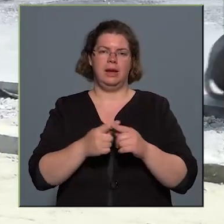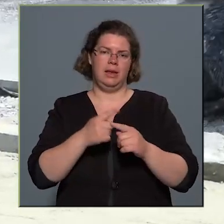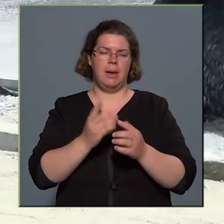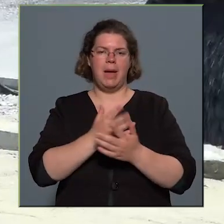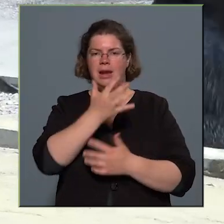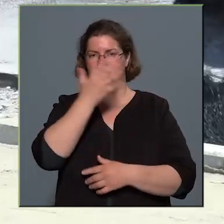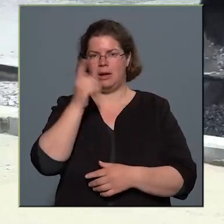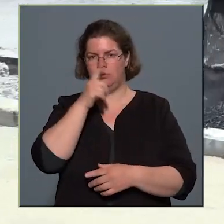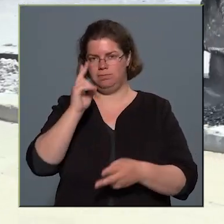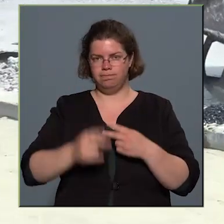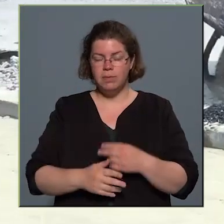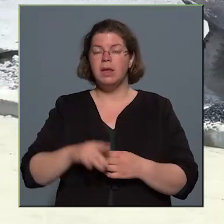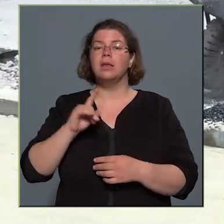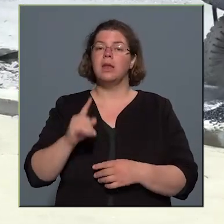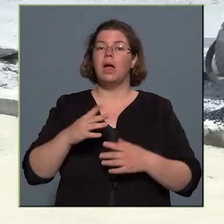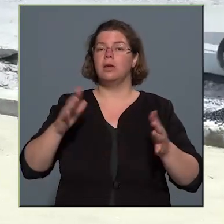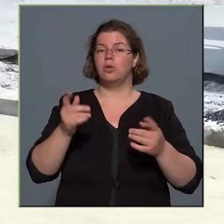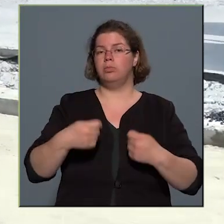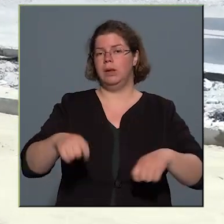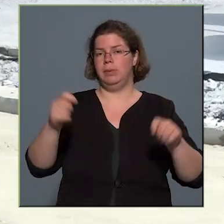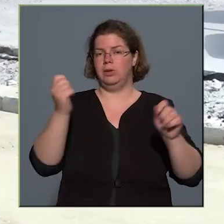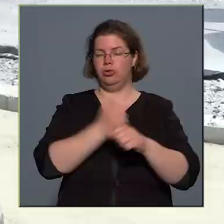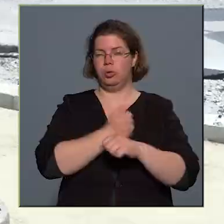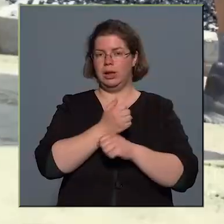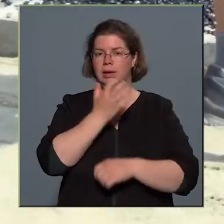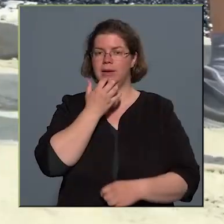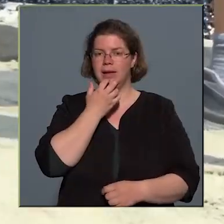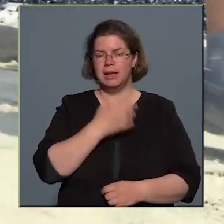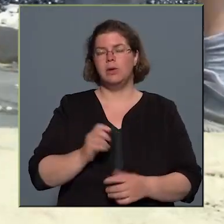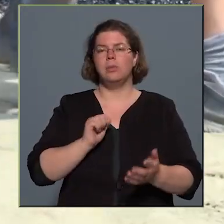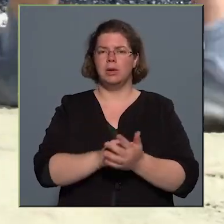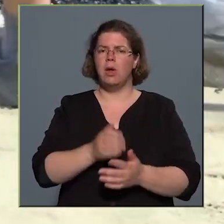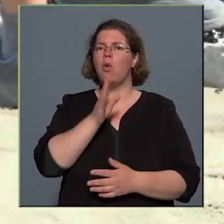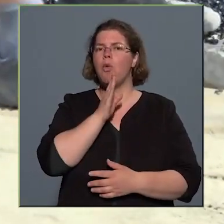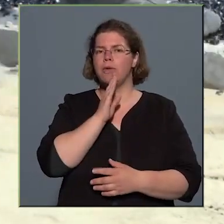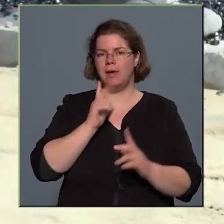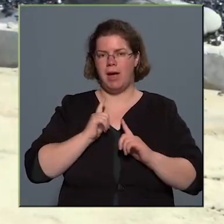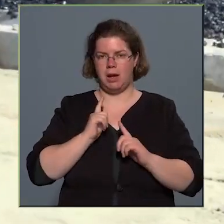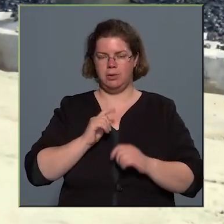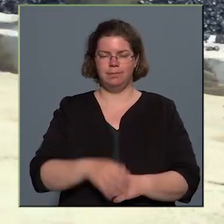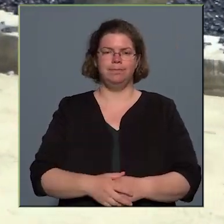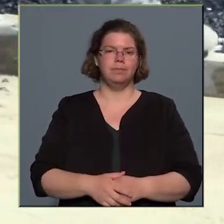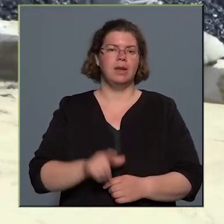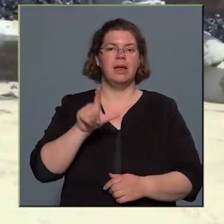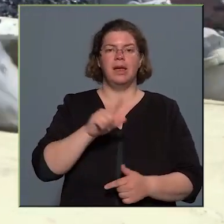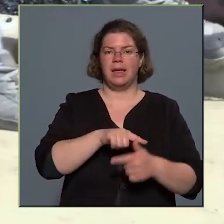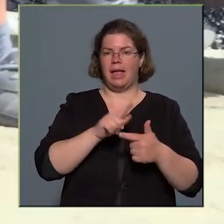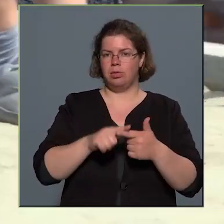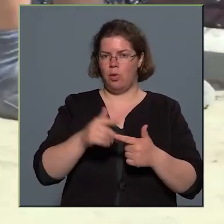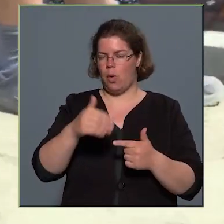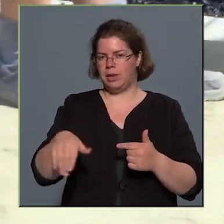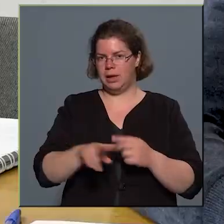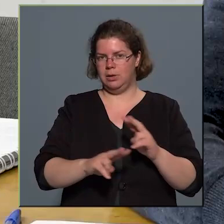elkészül, azonban a nagyobb építési munkálatokat igénylő beruházások őszrevárhatóak. Két határidőnk van a